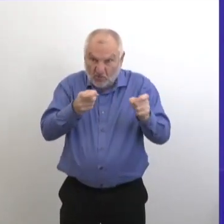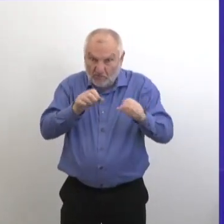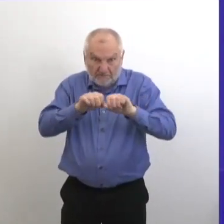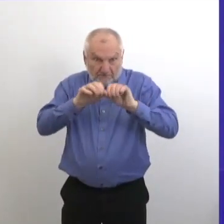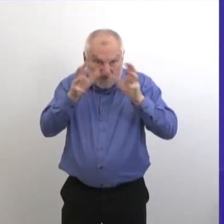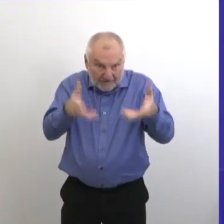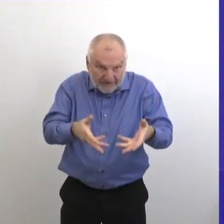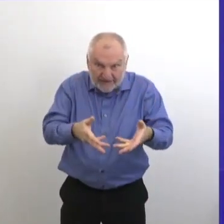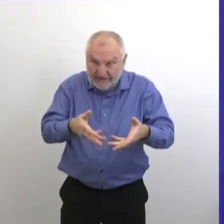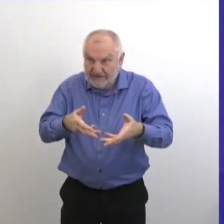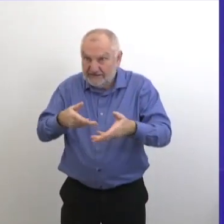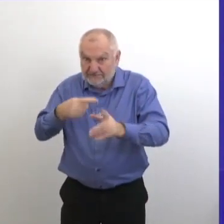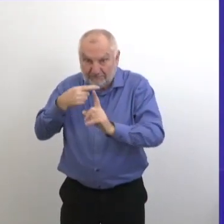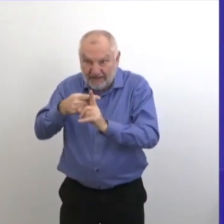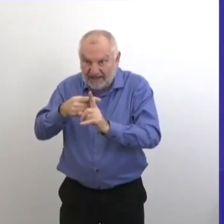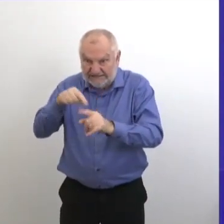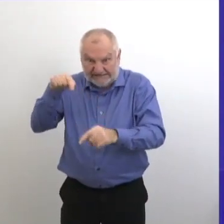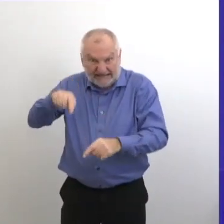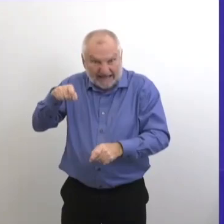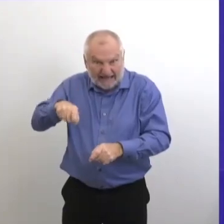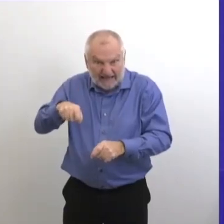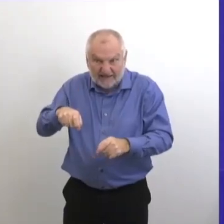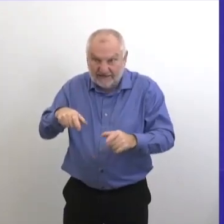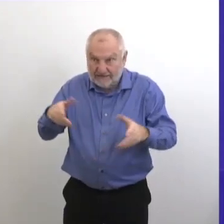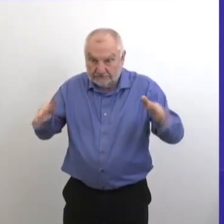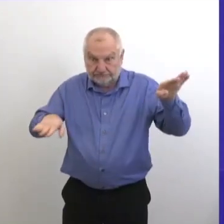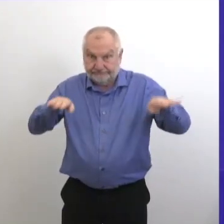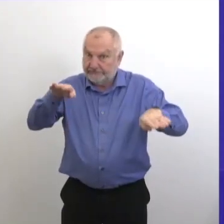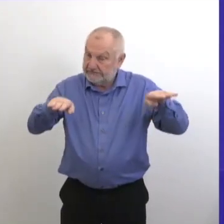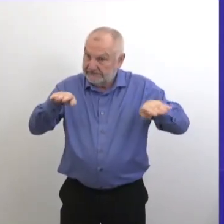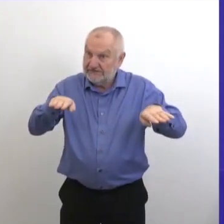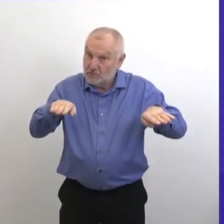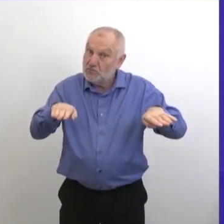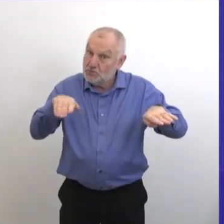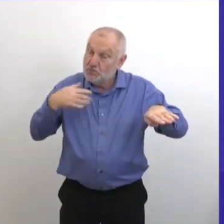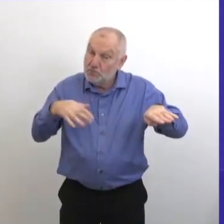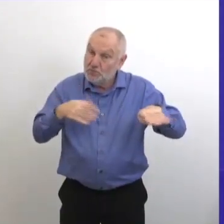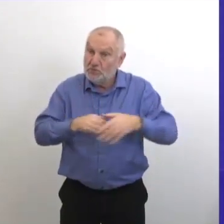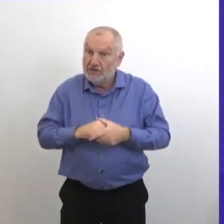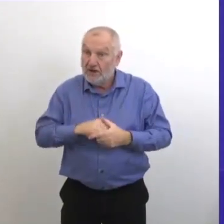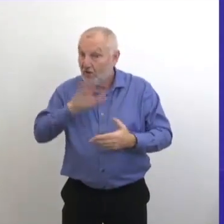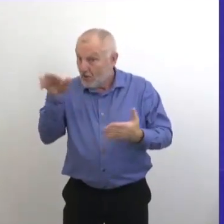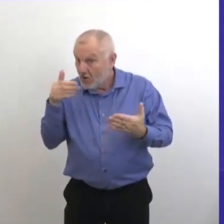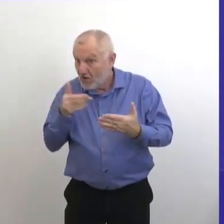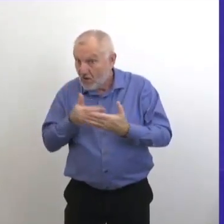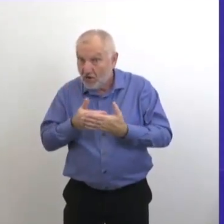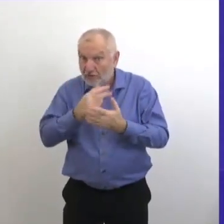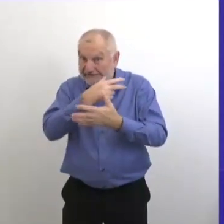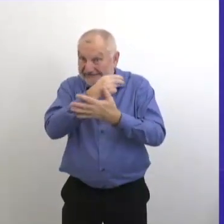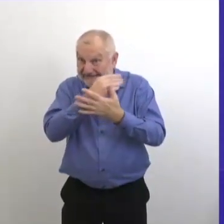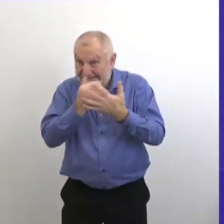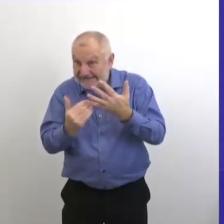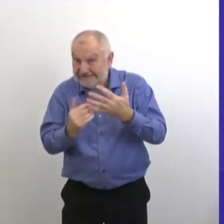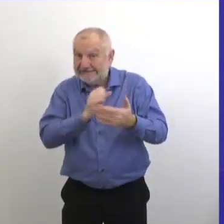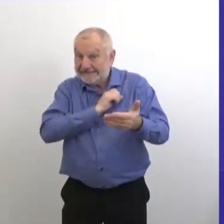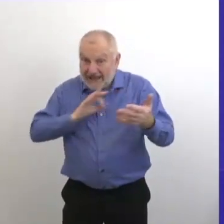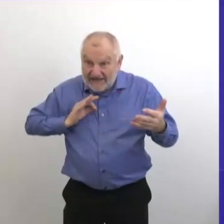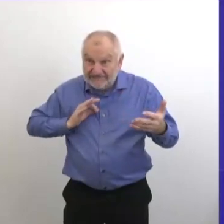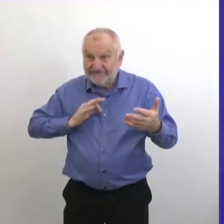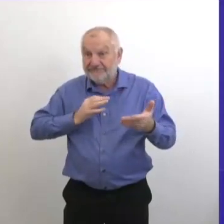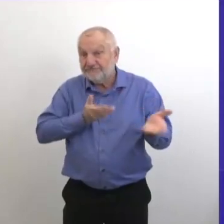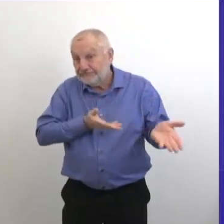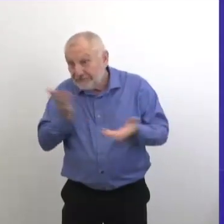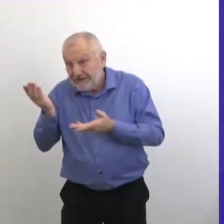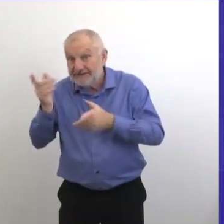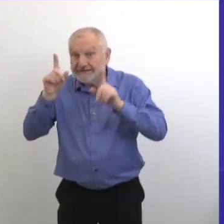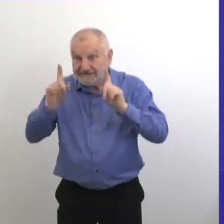demande qu'elle cause. Nous continuons aussi à prendre toutes les mesures possibles pour que le personnel puisse se faire tester aussi